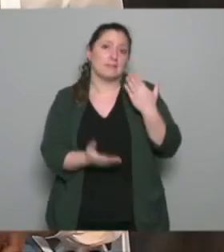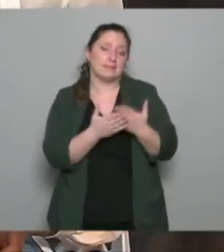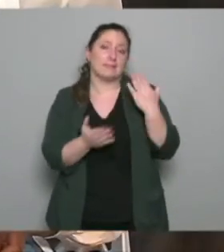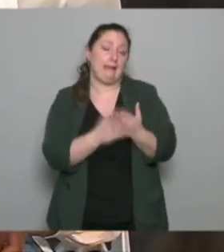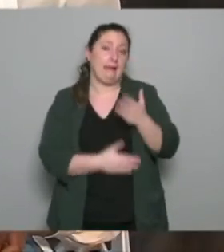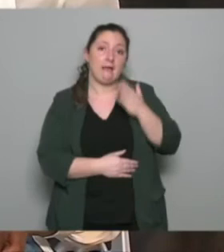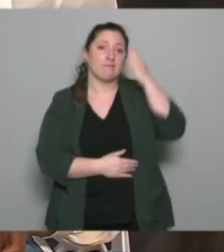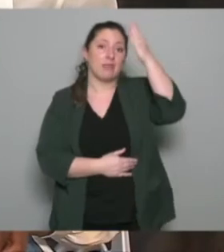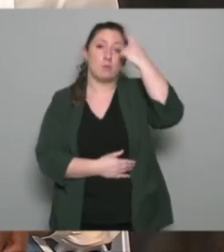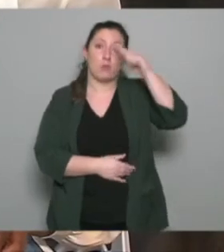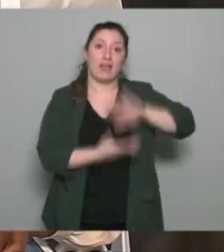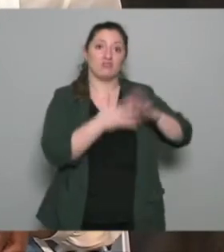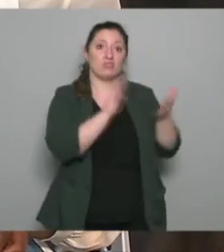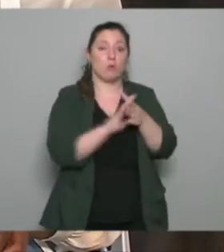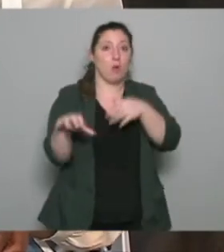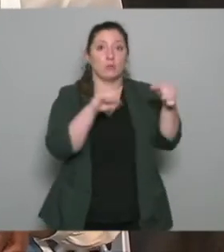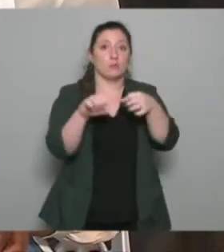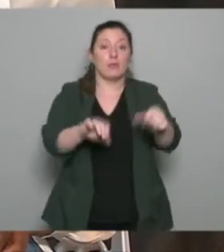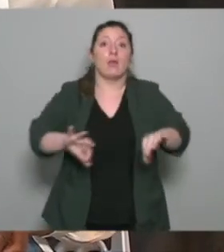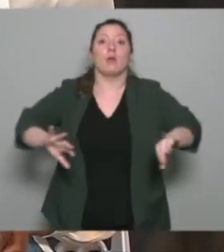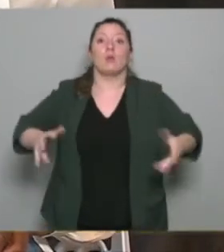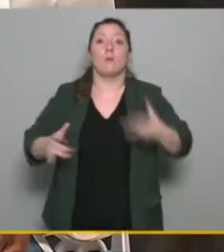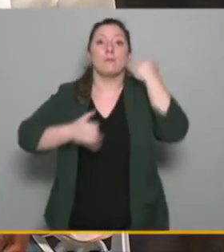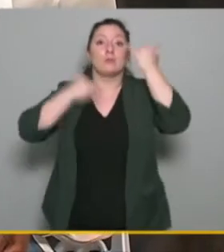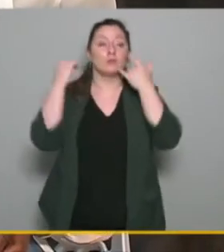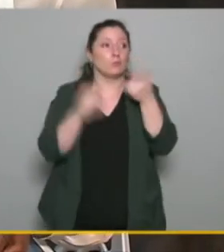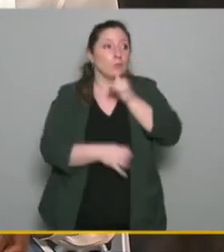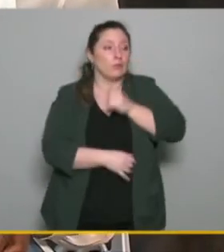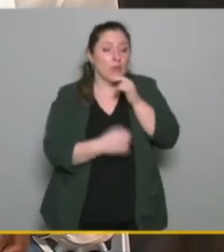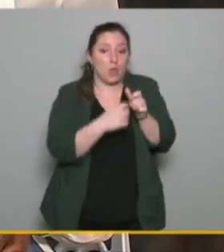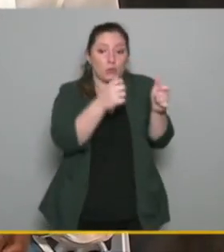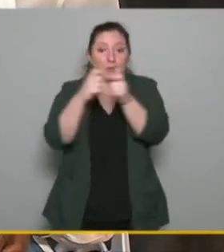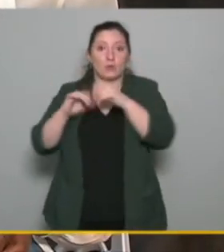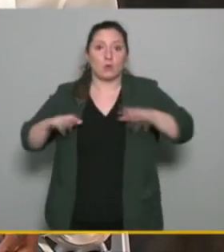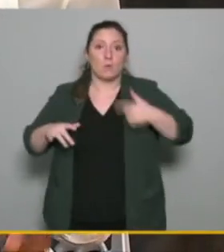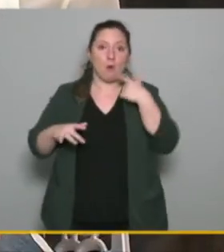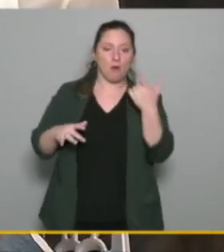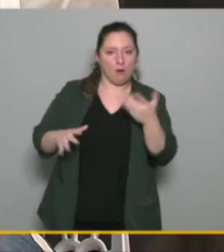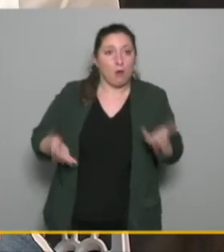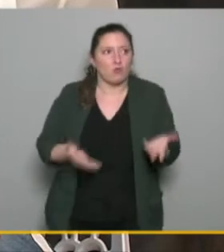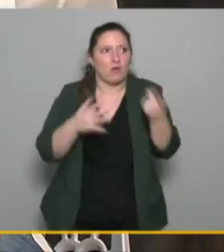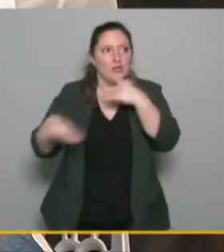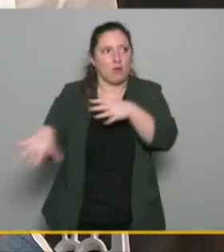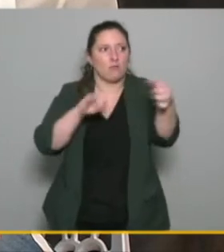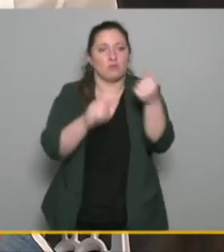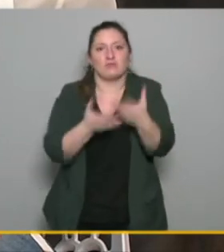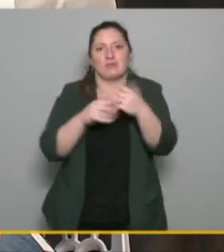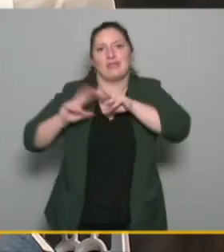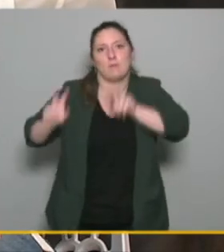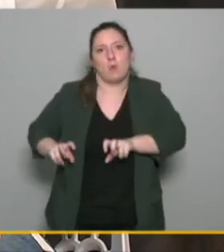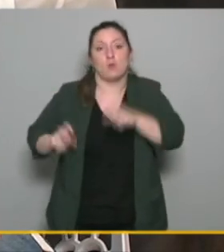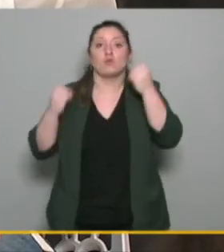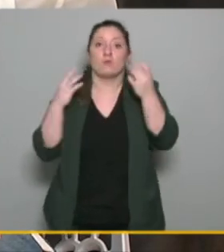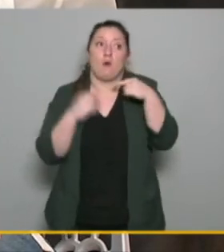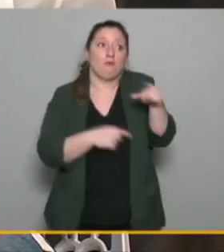mais comment la rendre populaire dans les petites structures et à quel coût dans leur globalité les associations n'ont pas les